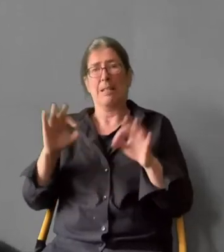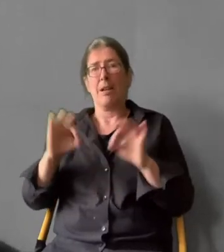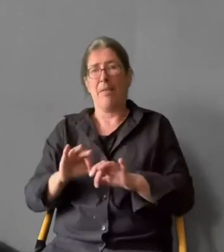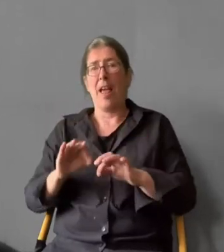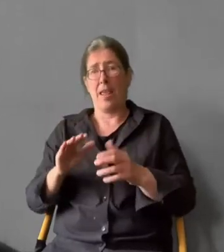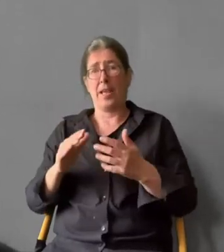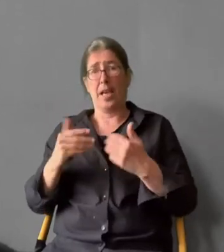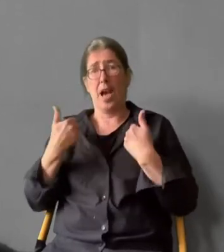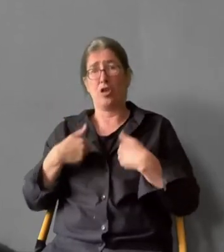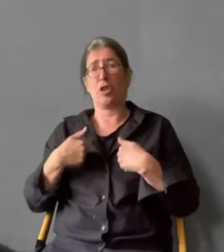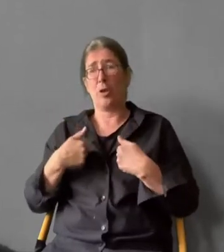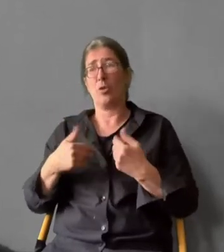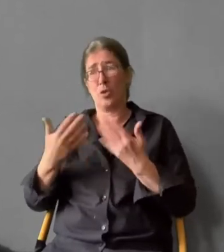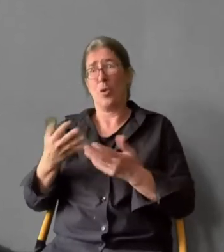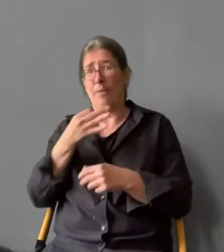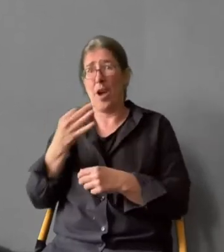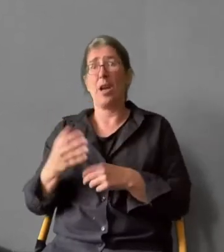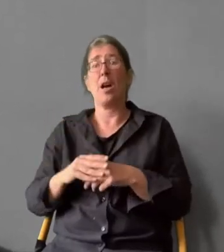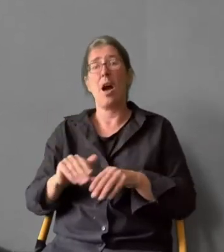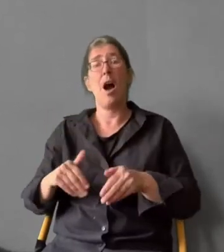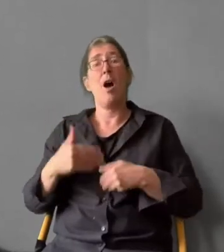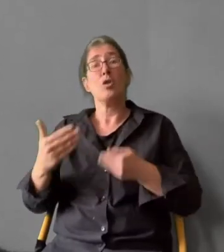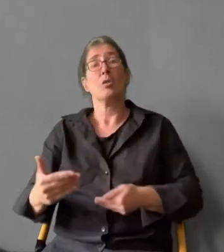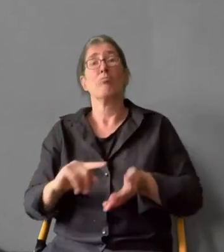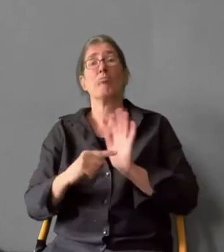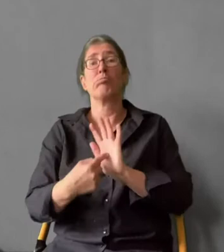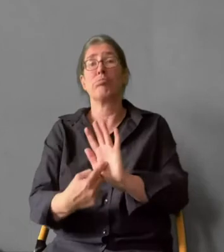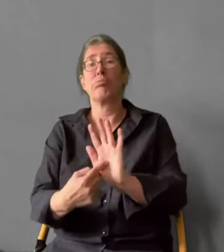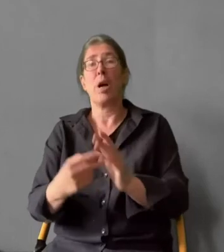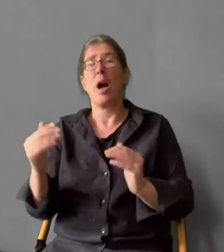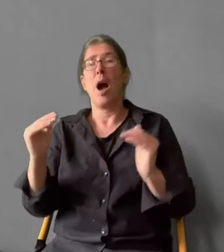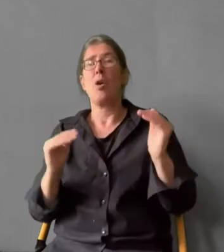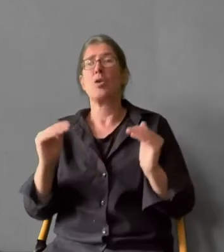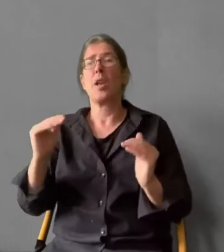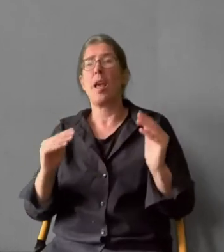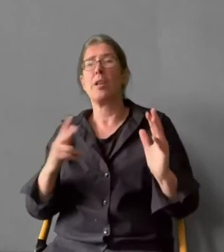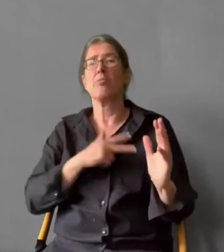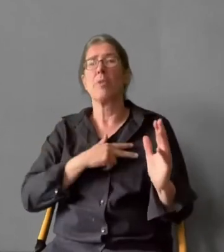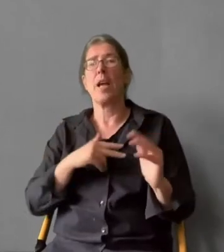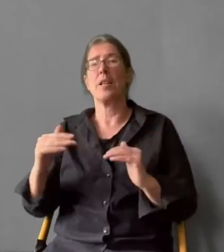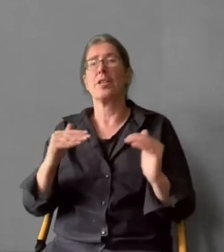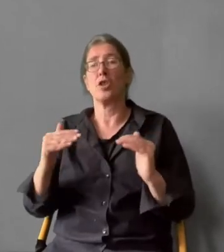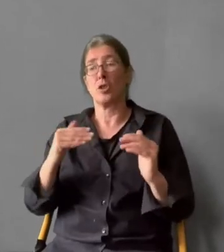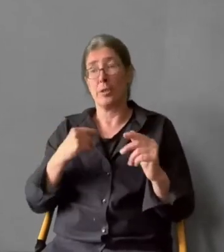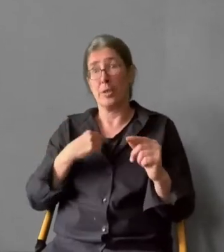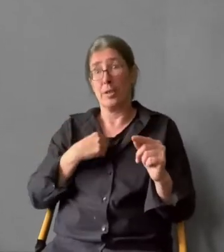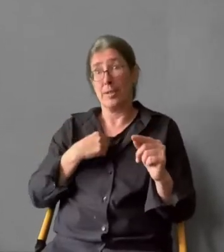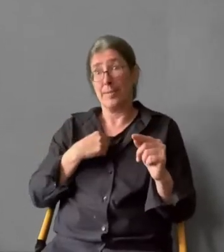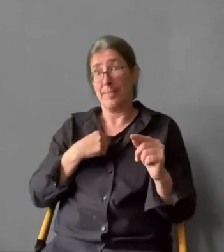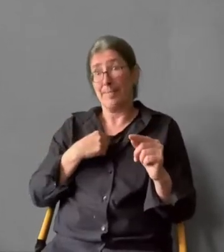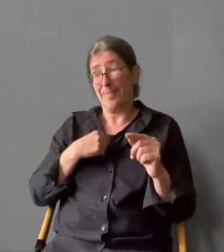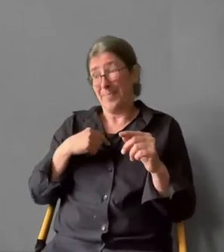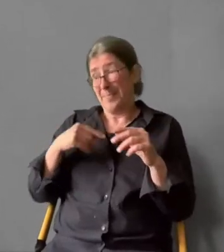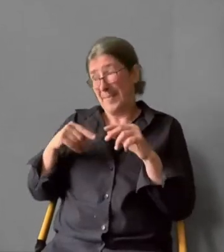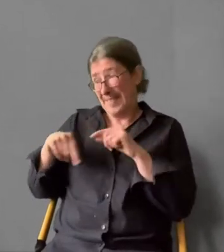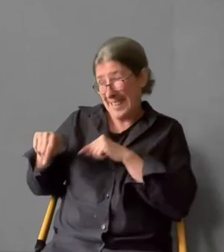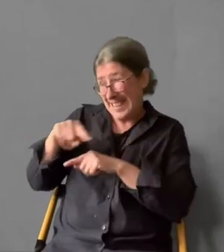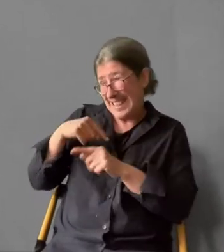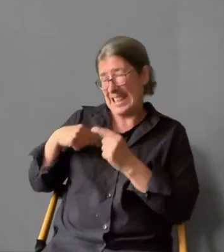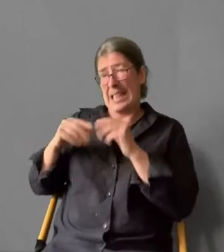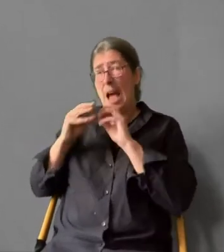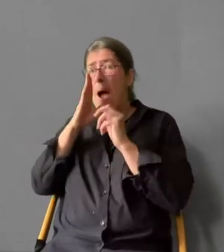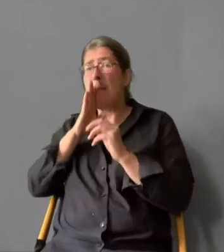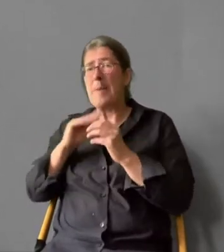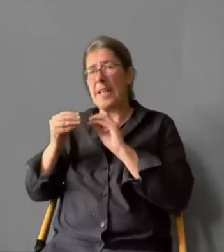gefährliche Haltung in dieser Schlüsselfrage. Nach außen hin gibt er sich als ausgleichender Realist. Doch in den